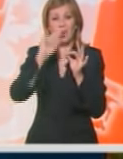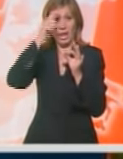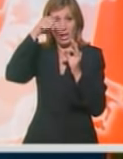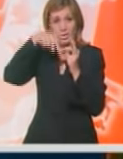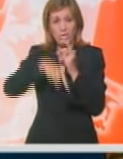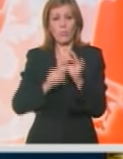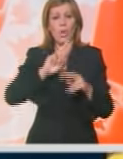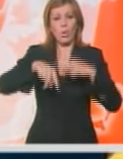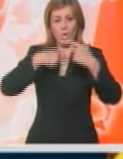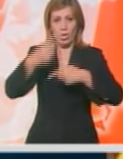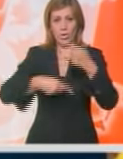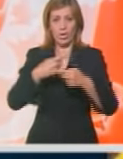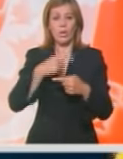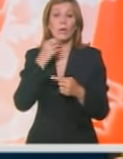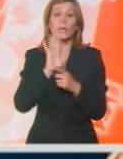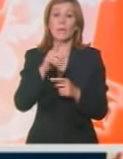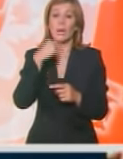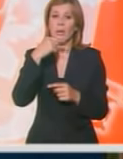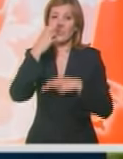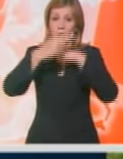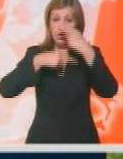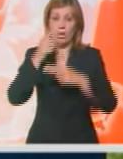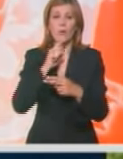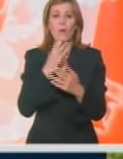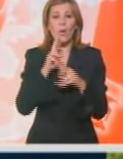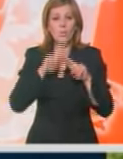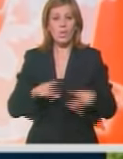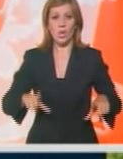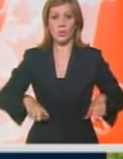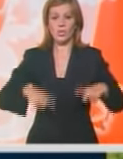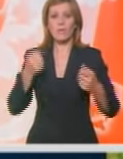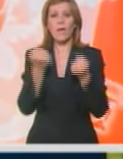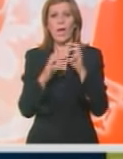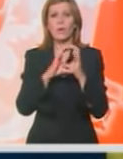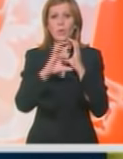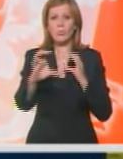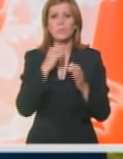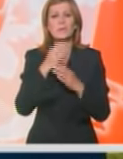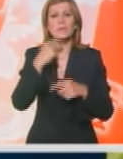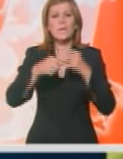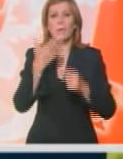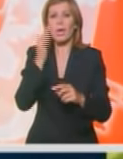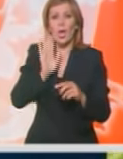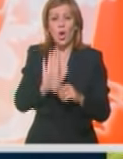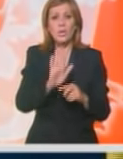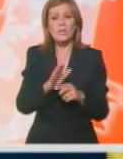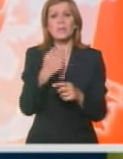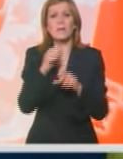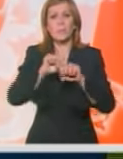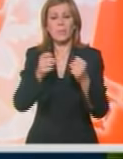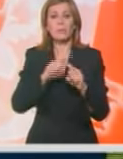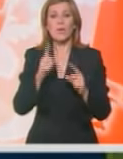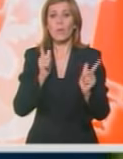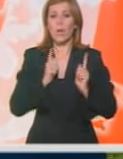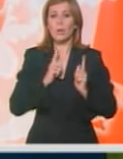prenala je agencija AP. Prema rečima kontrolora koji je preživeo nesreću, autobuse survao jer su odkazale kočnice prilikom pokušaja